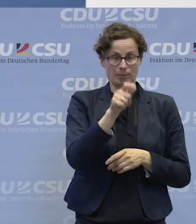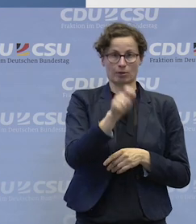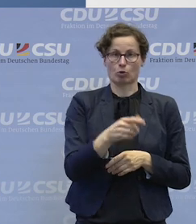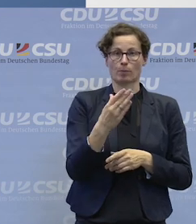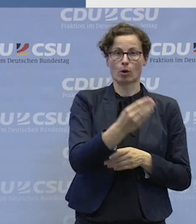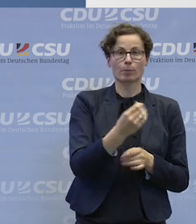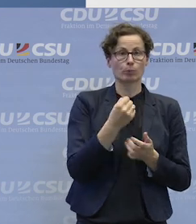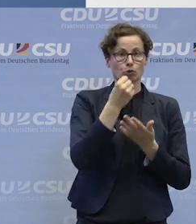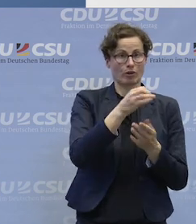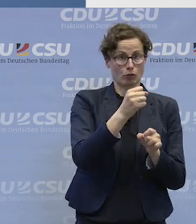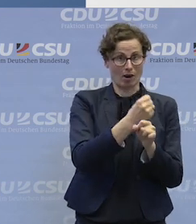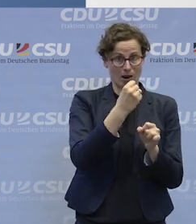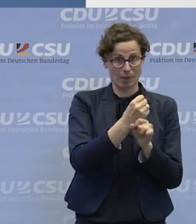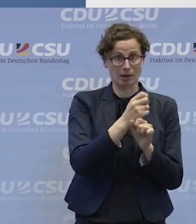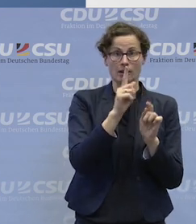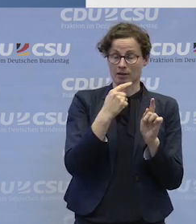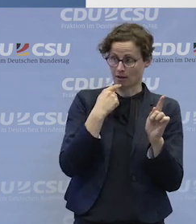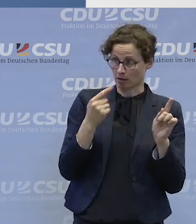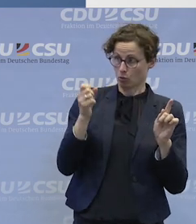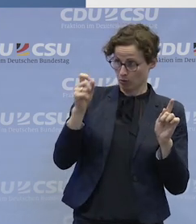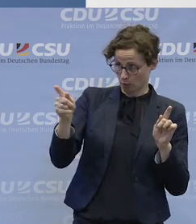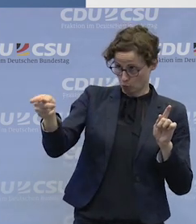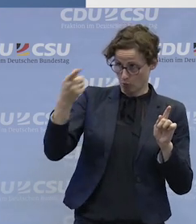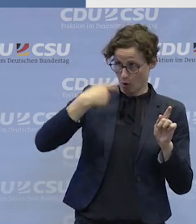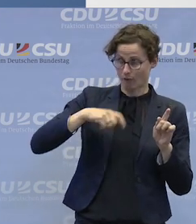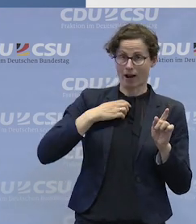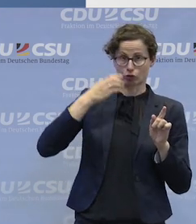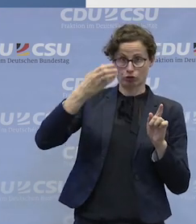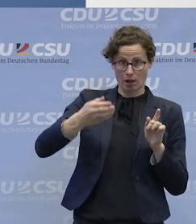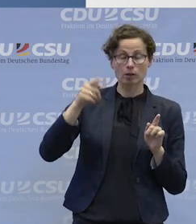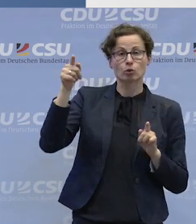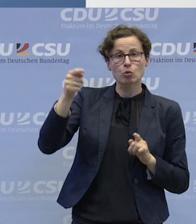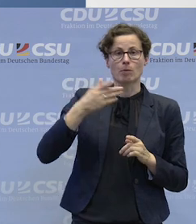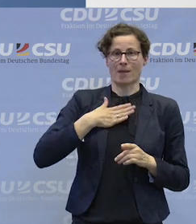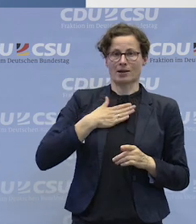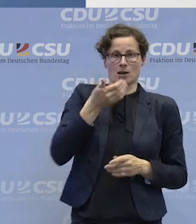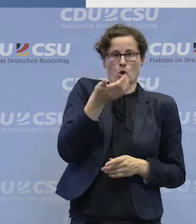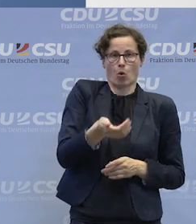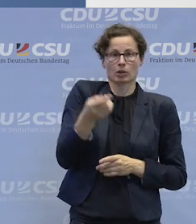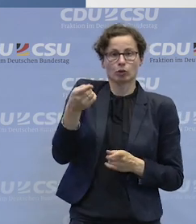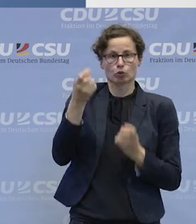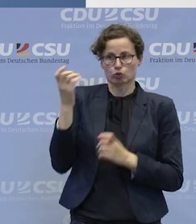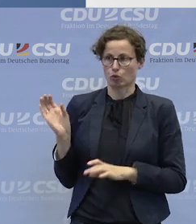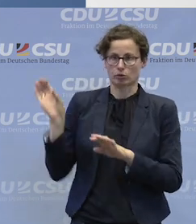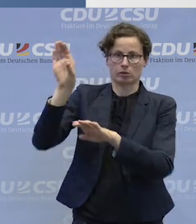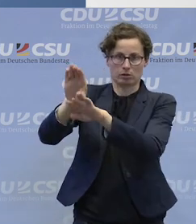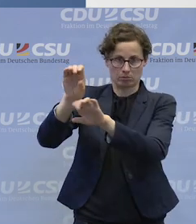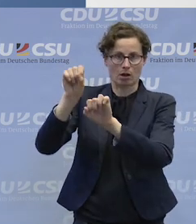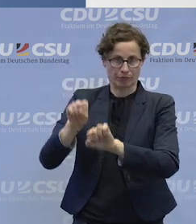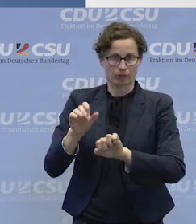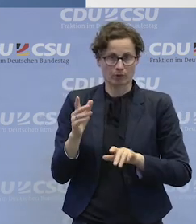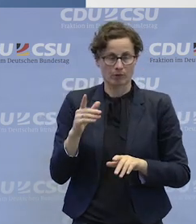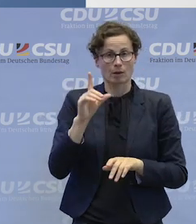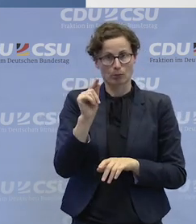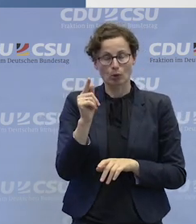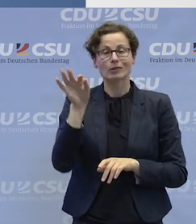Lohnkostenzuschuss als Anreiz, als Anreiz eben auch die Assistenz, die Begleitung